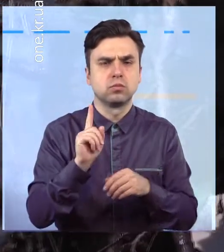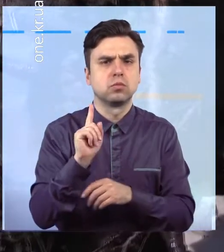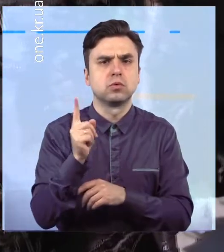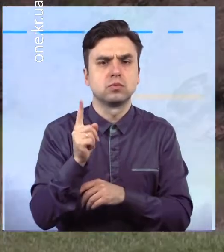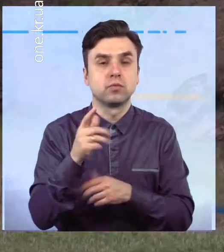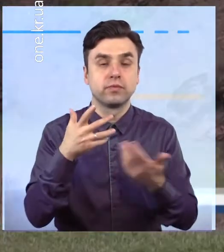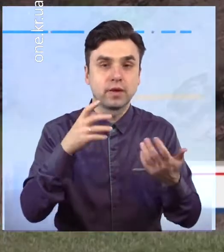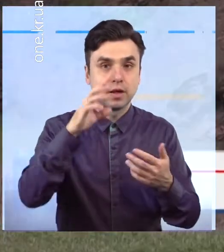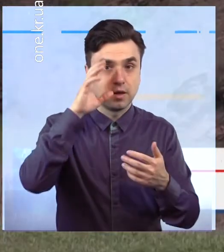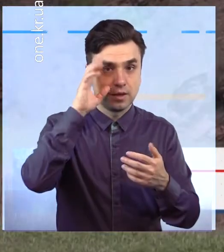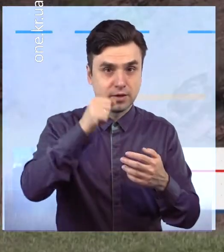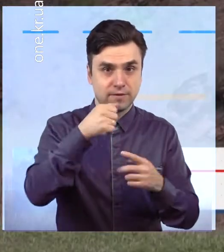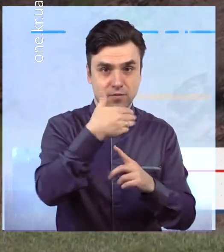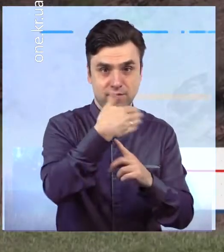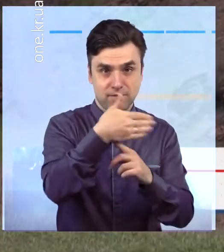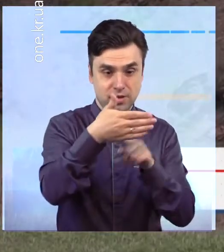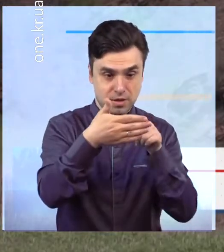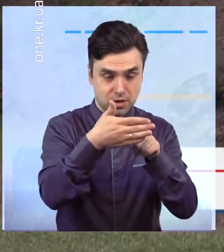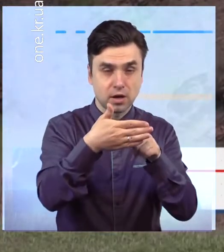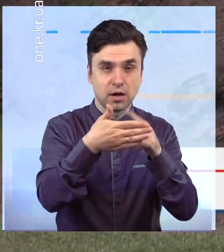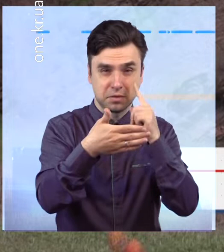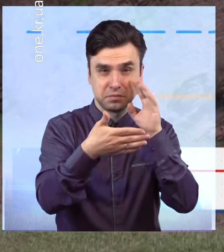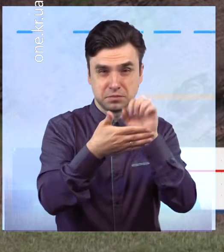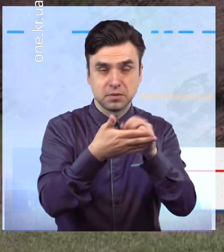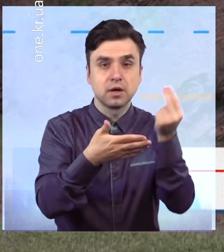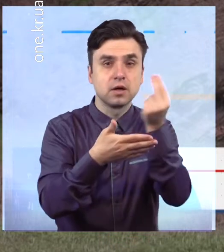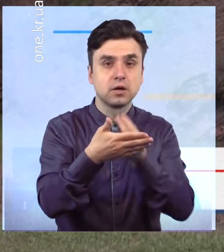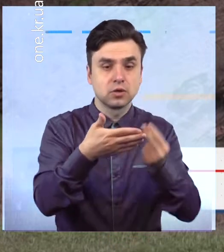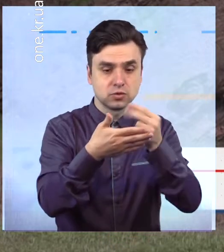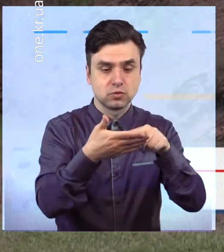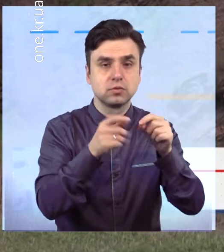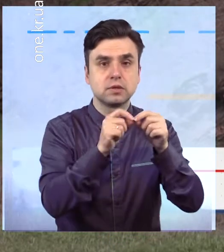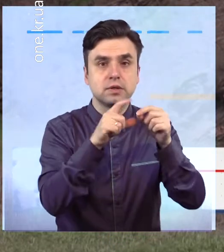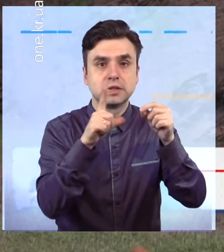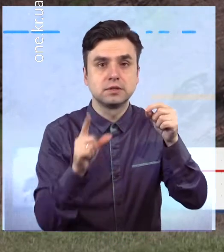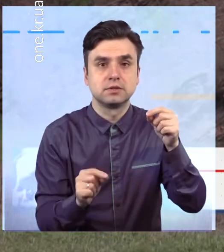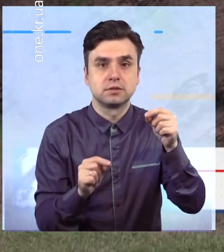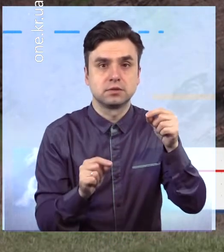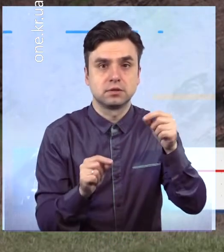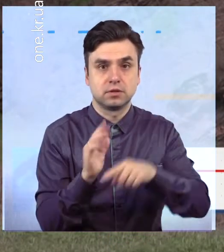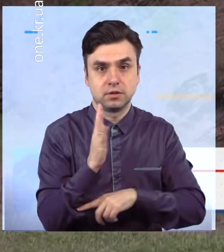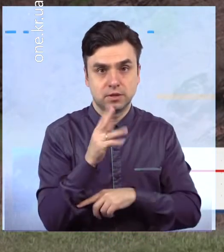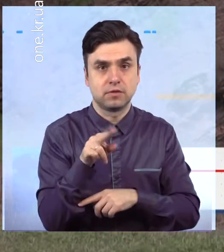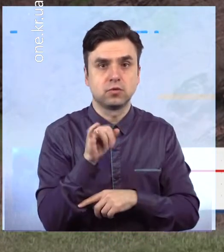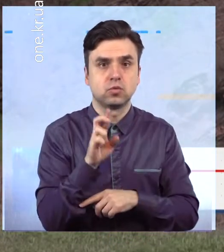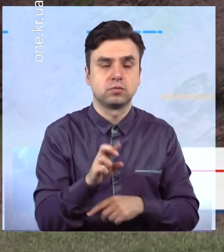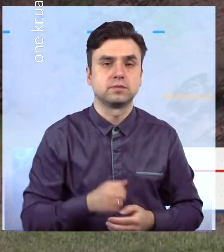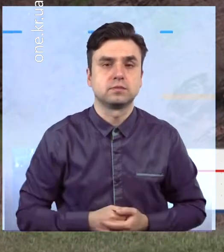України». Ми плануємо слідкувати за цим місцем. Ми хочемо встановити тут